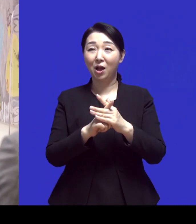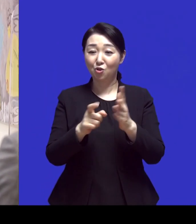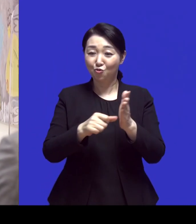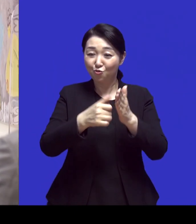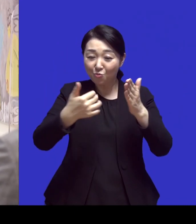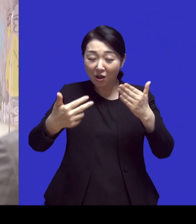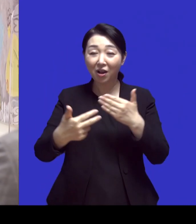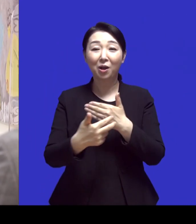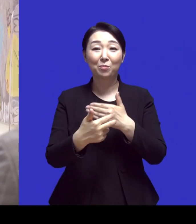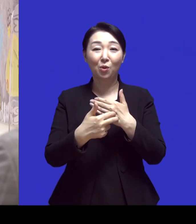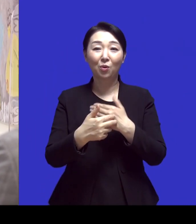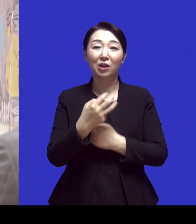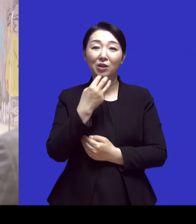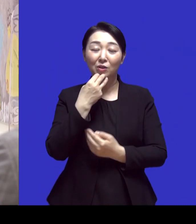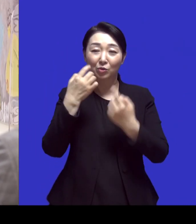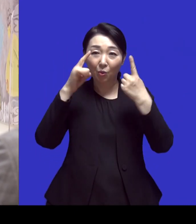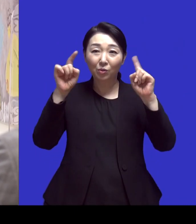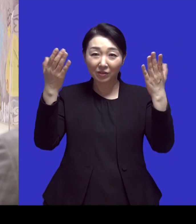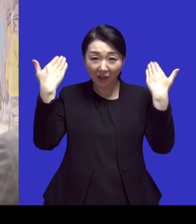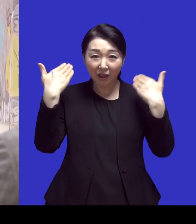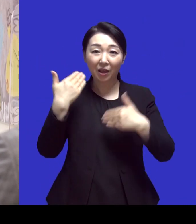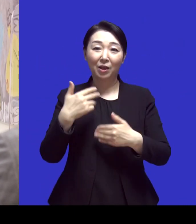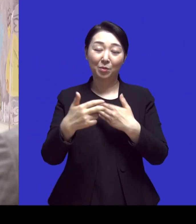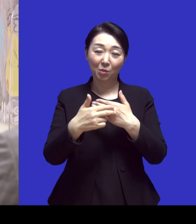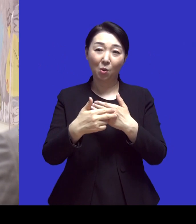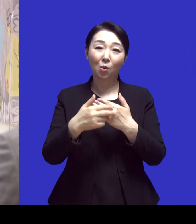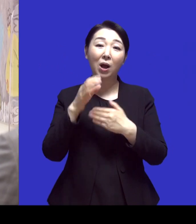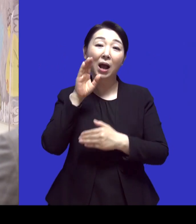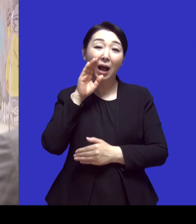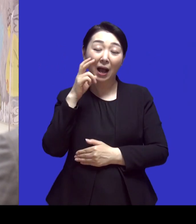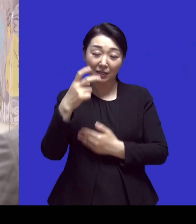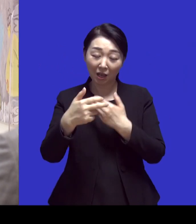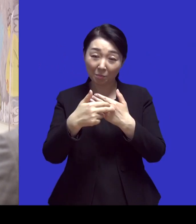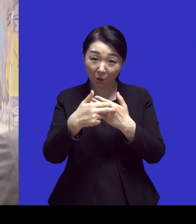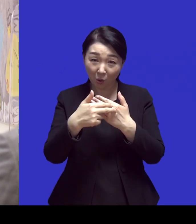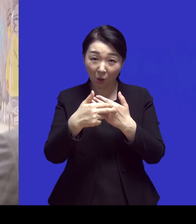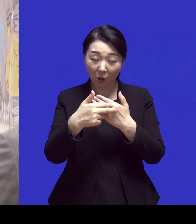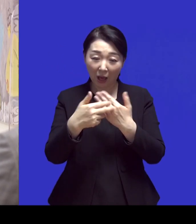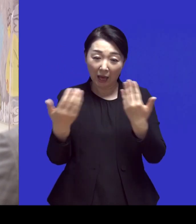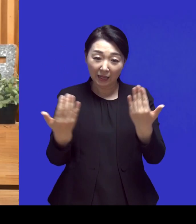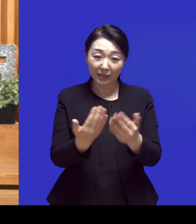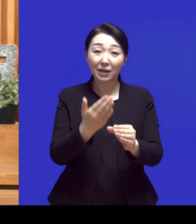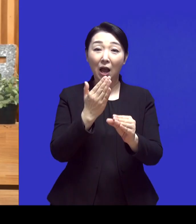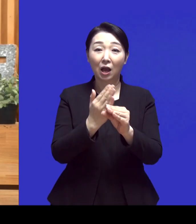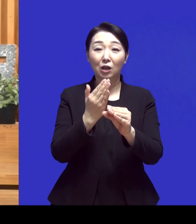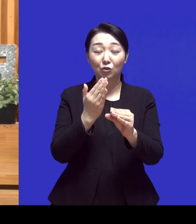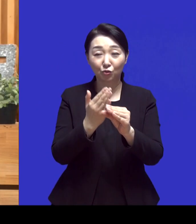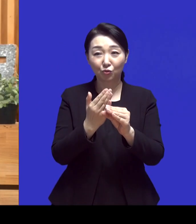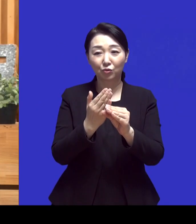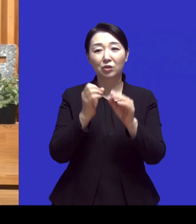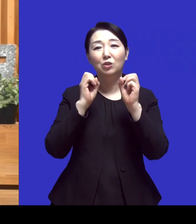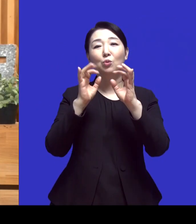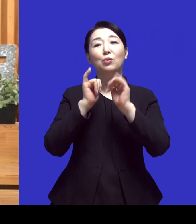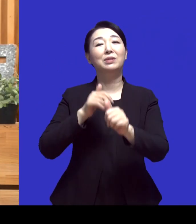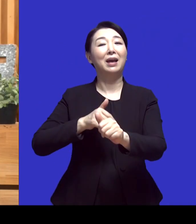그리고 아산병원에 계시다가 선교사로 떠나신 거예요 굉장히